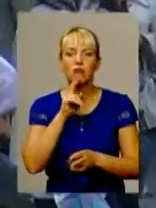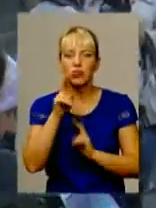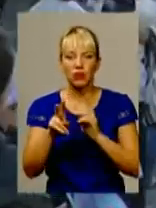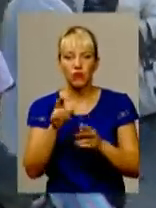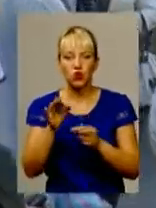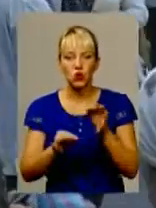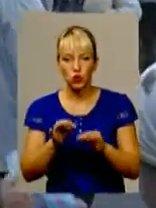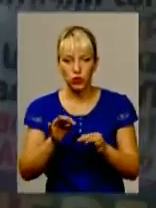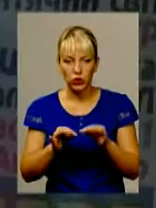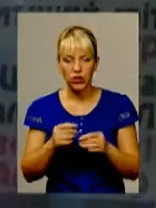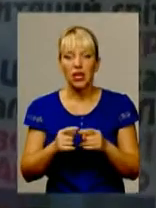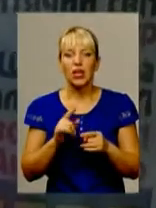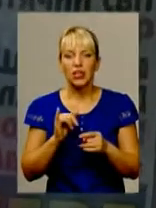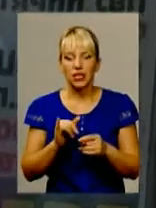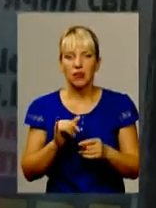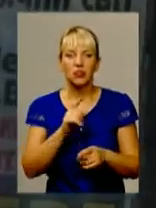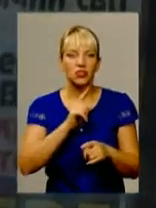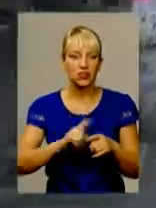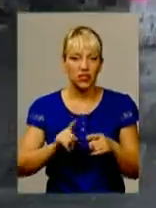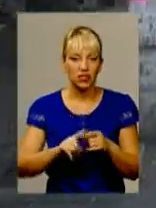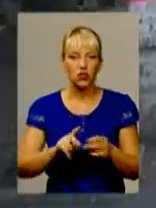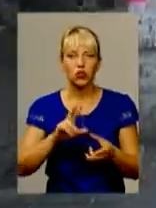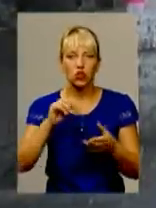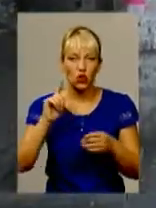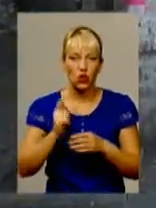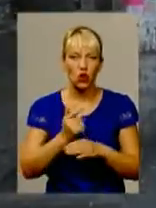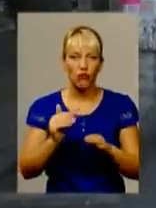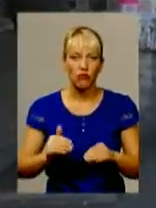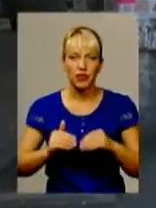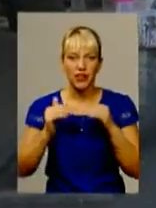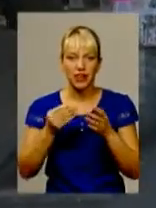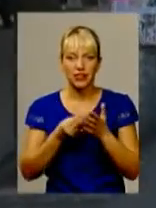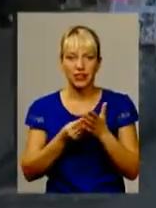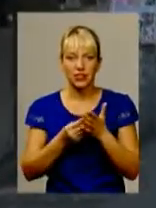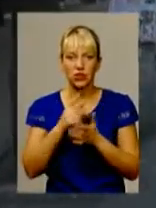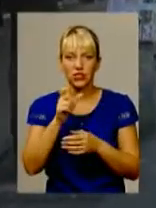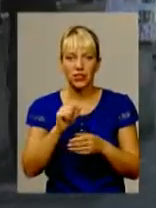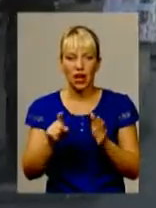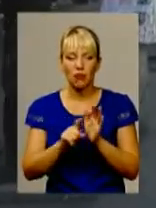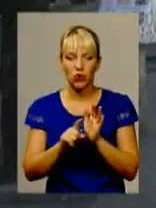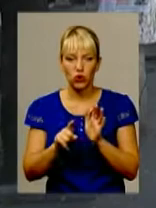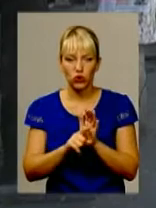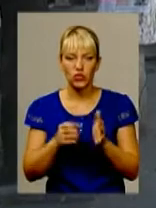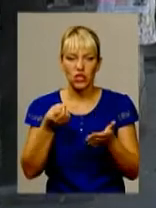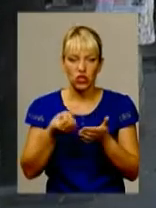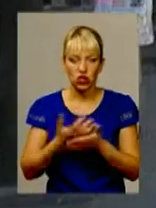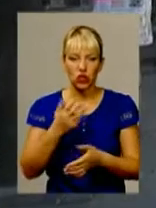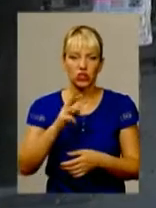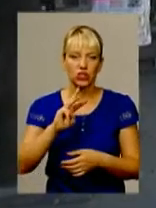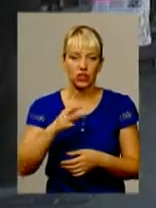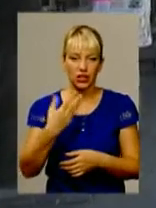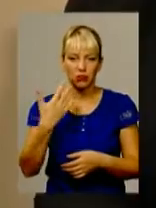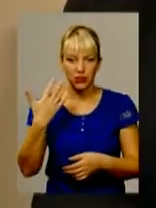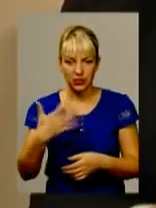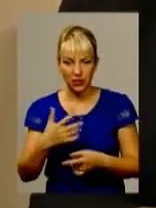Хмельницького міськрайонного суду, перевізники поквапились знову підняти ціну за проїзд. Від 17 вересня проїзд дорожчав на ті ж заповітні 50